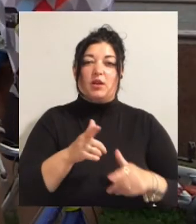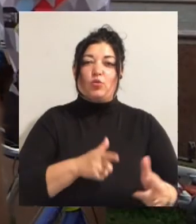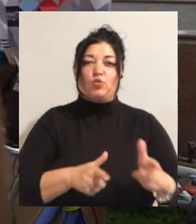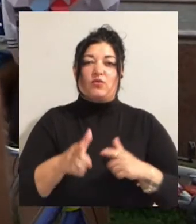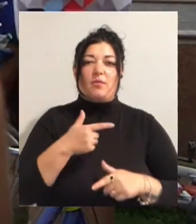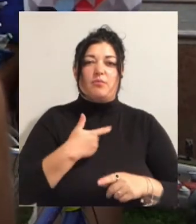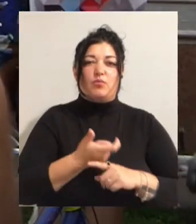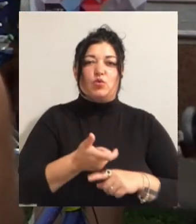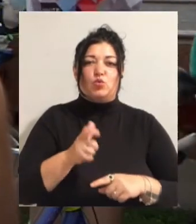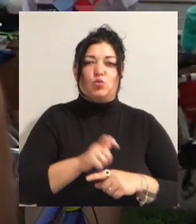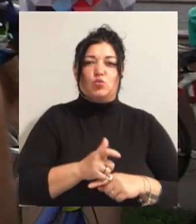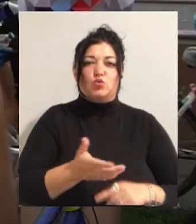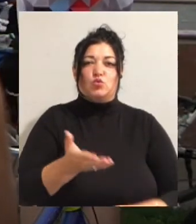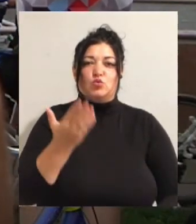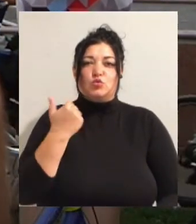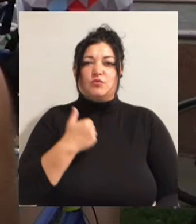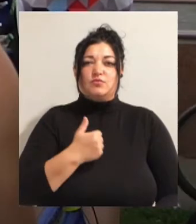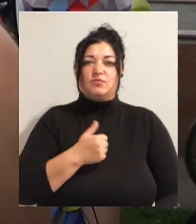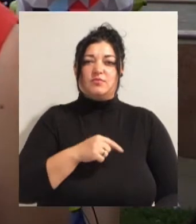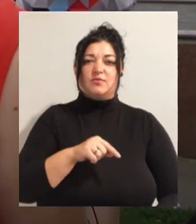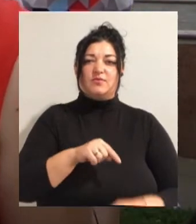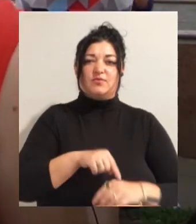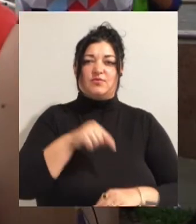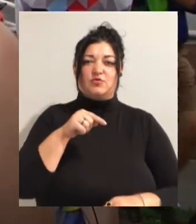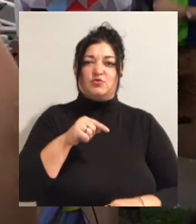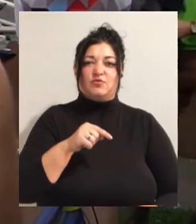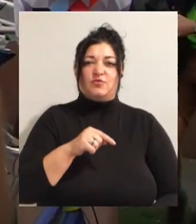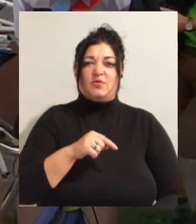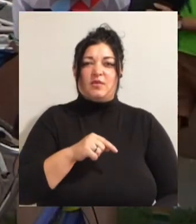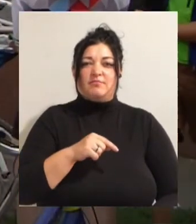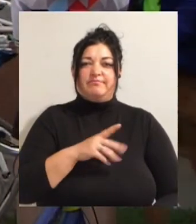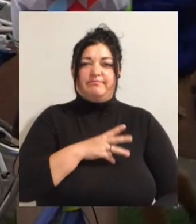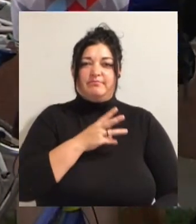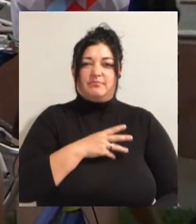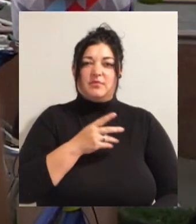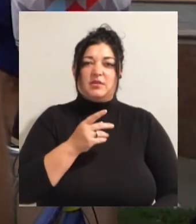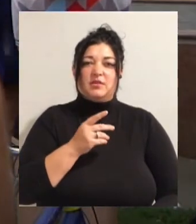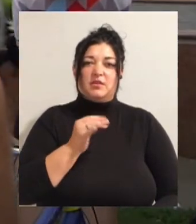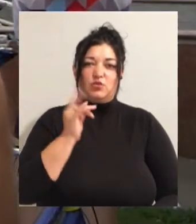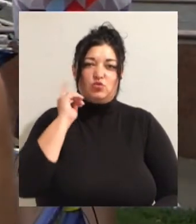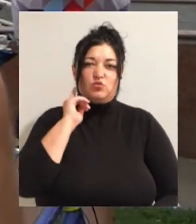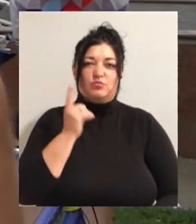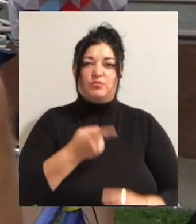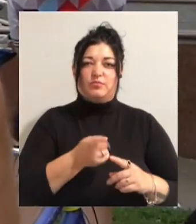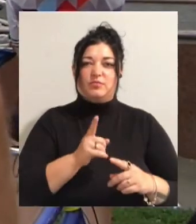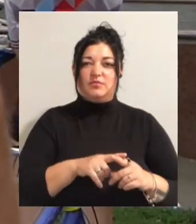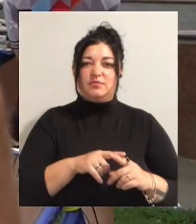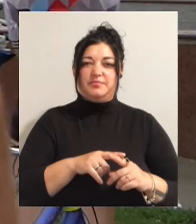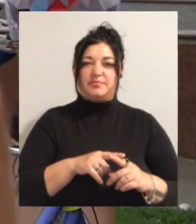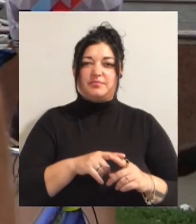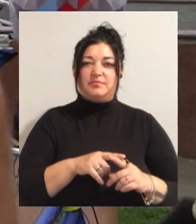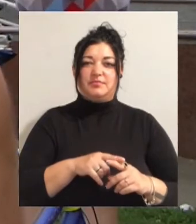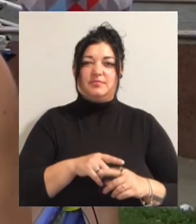добре відчуваємо, контактуємо, дуже добре чуємо один одного. Треба